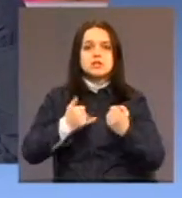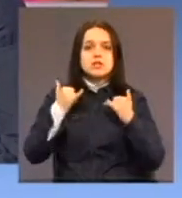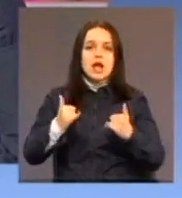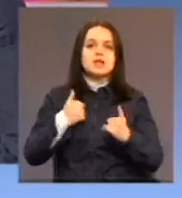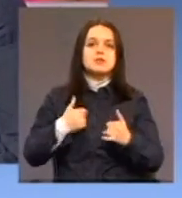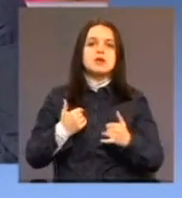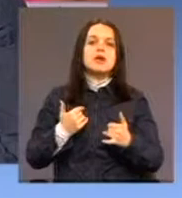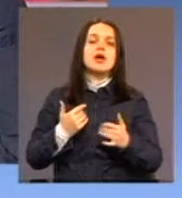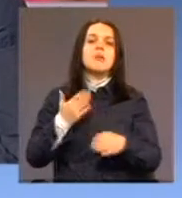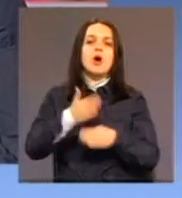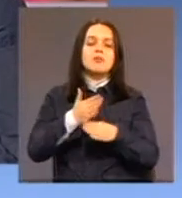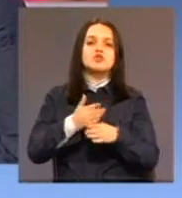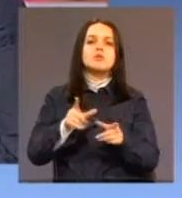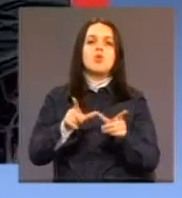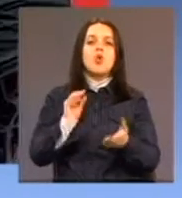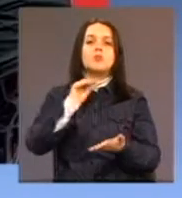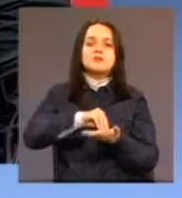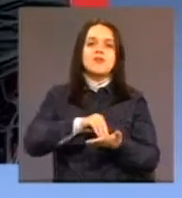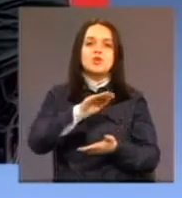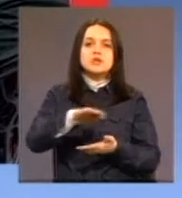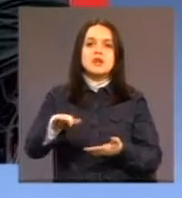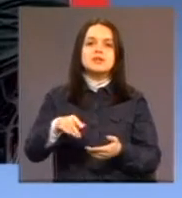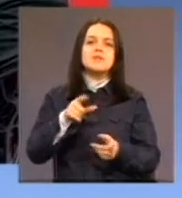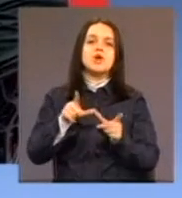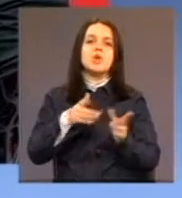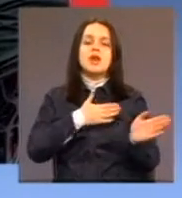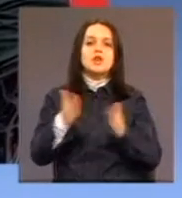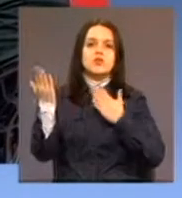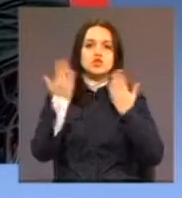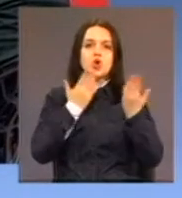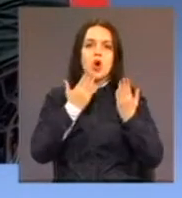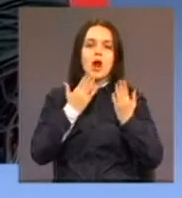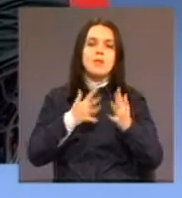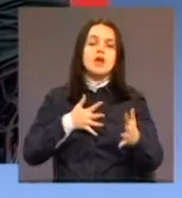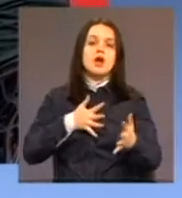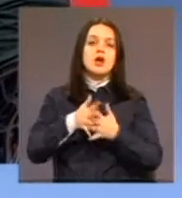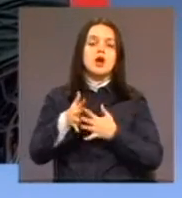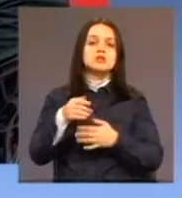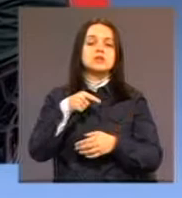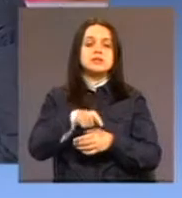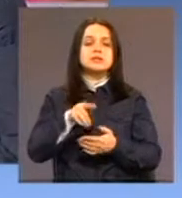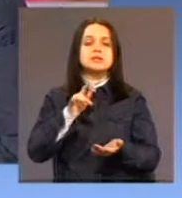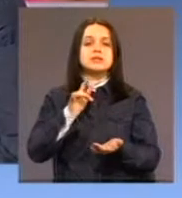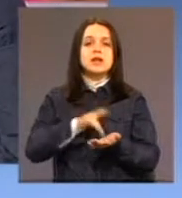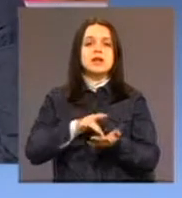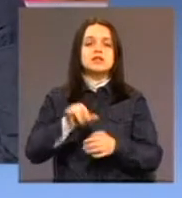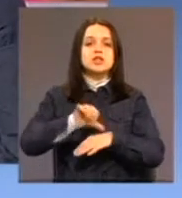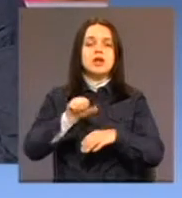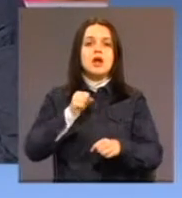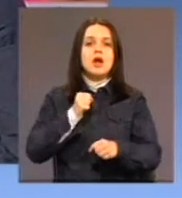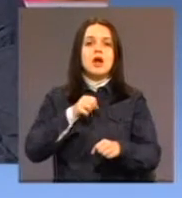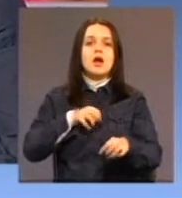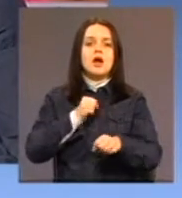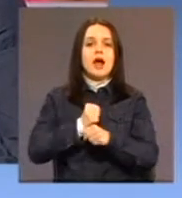pisivanju djece sa smetnjama u razvoju redovne škole. Nedavno smo posredstvom centra za socijalni radnik i jednog korisnika za